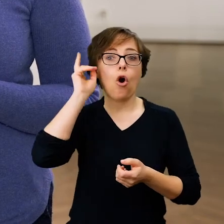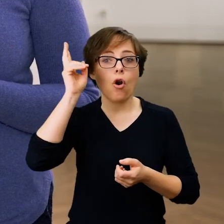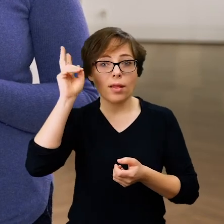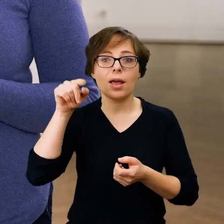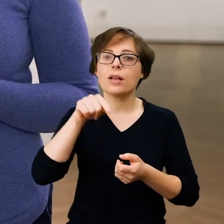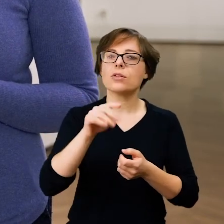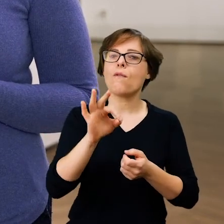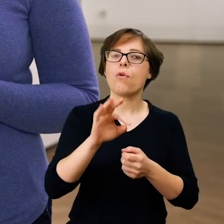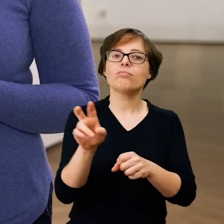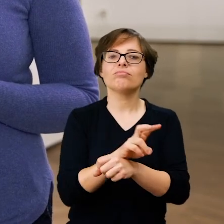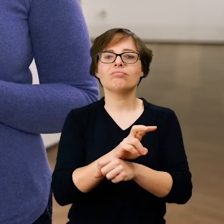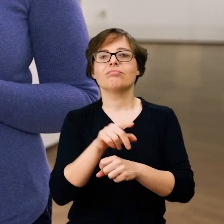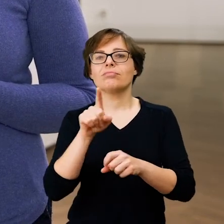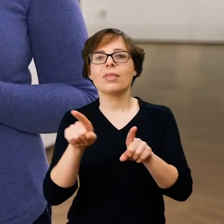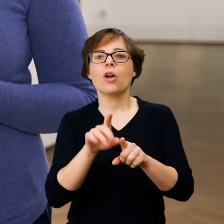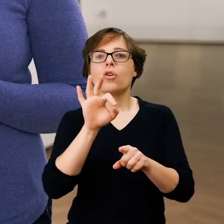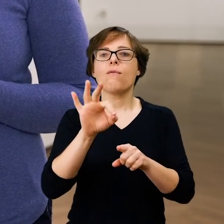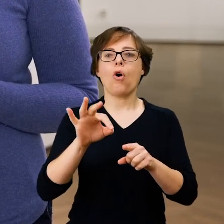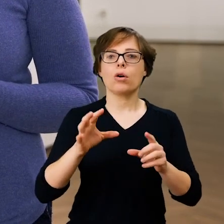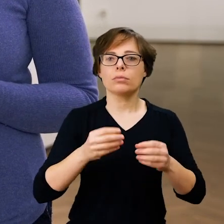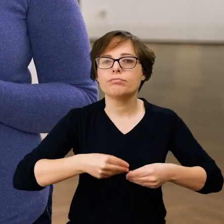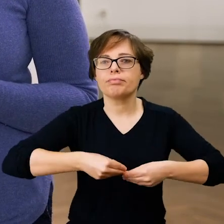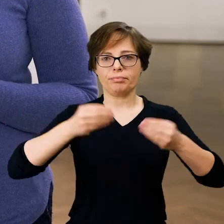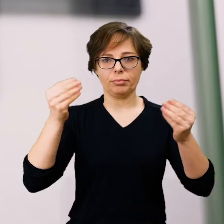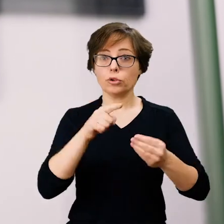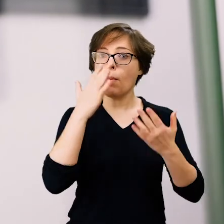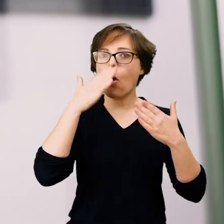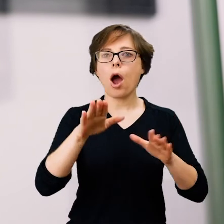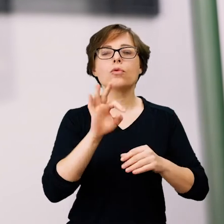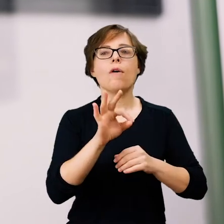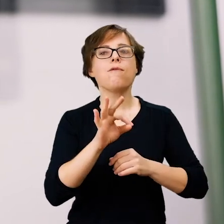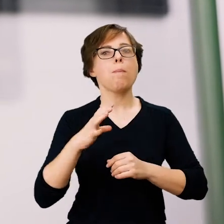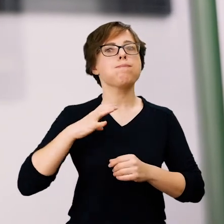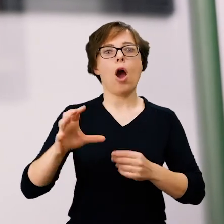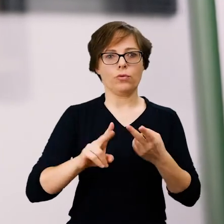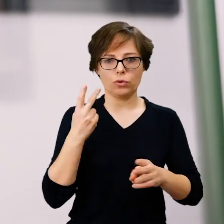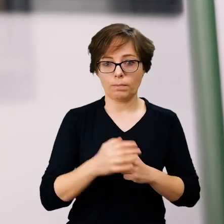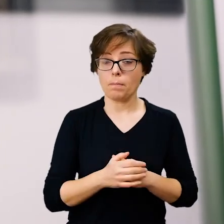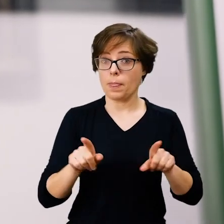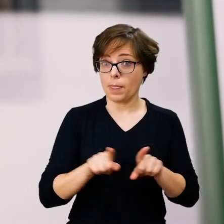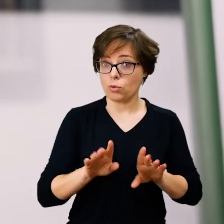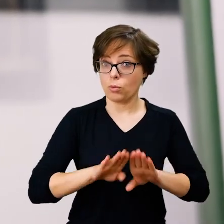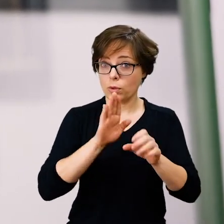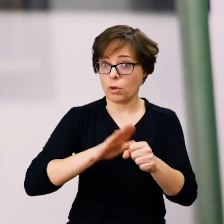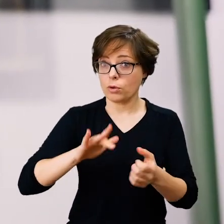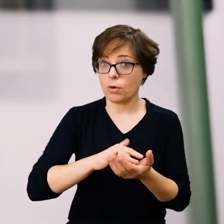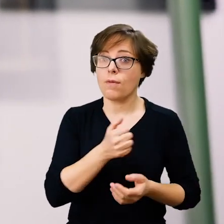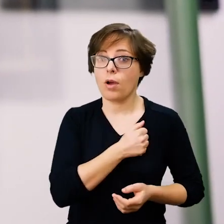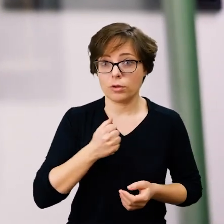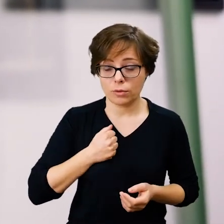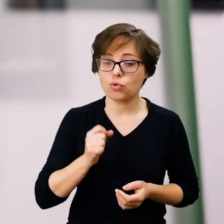i przypominają o podstawowym źródle ich bogactwa. Również w Muzeum Narodowym w Warszawie